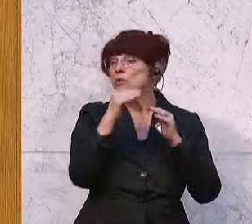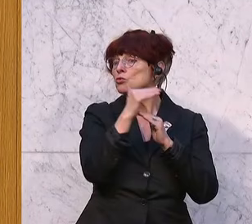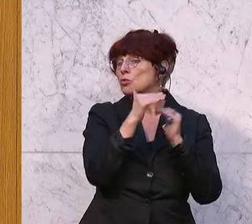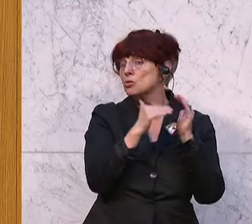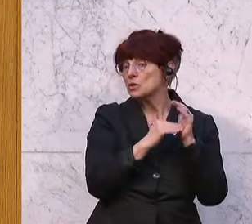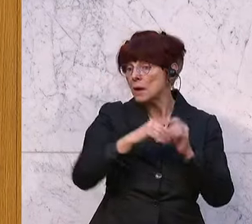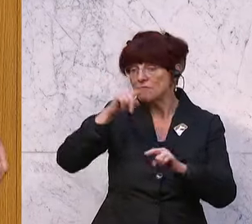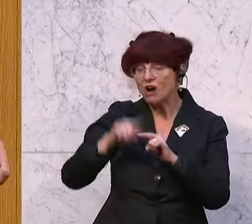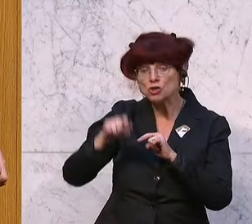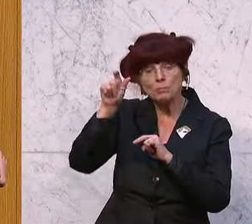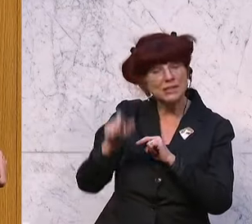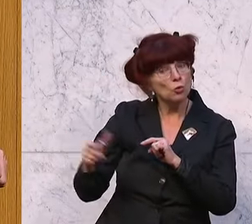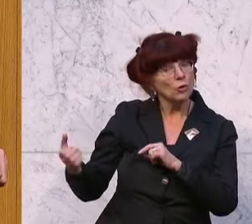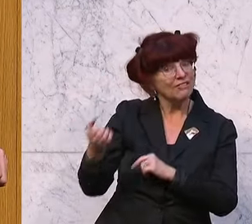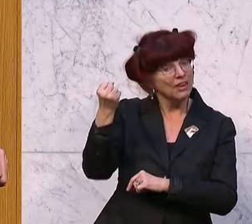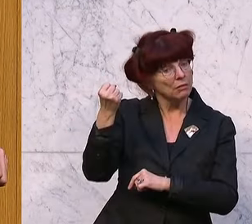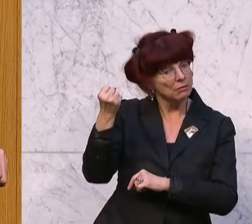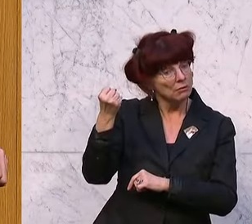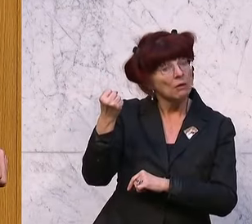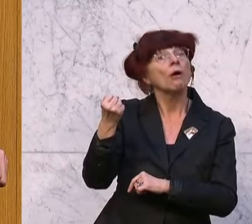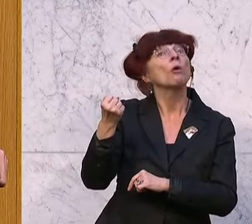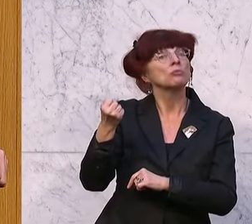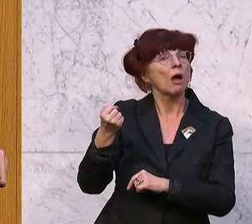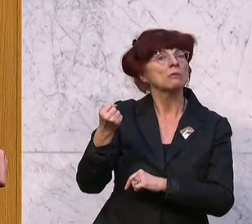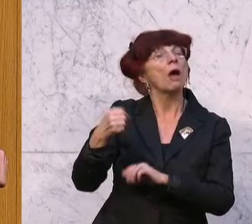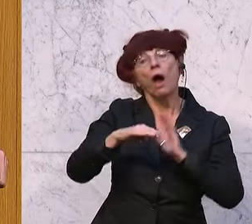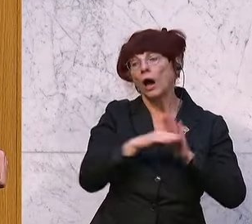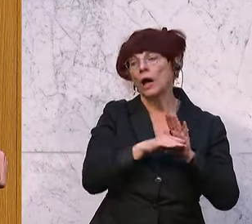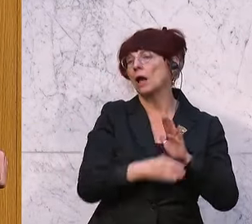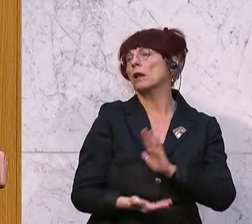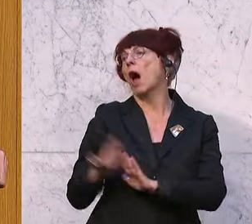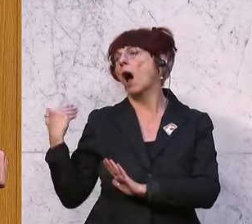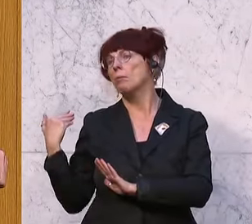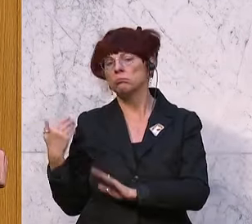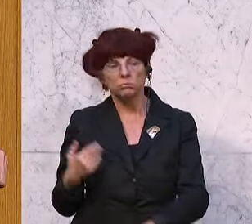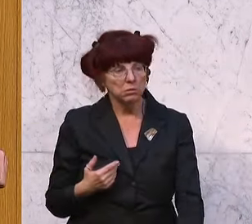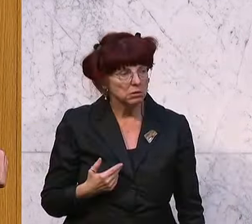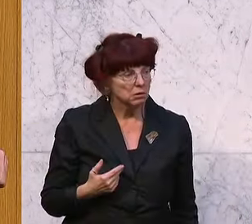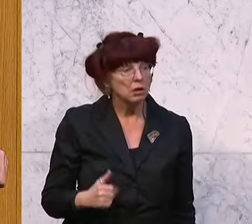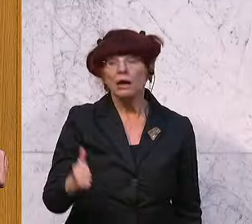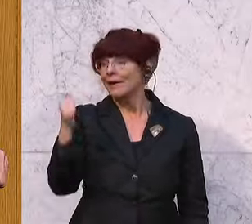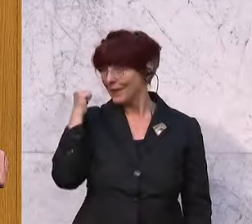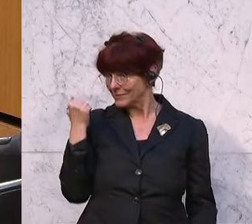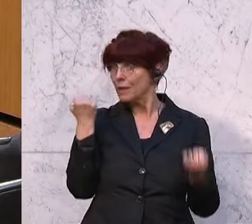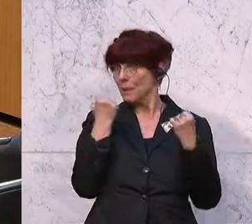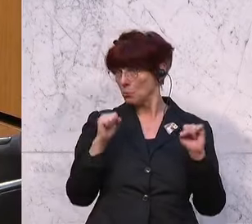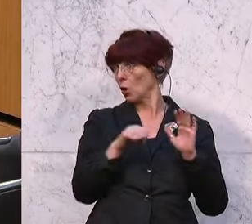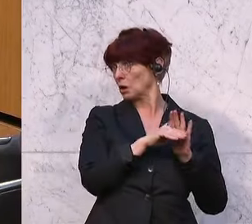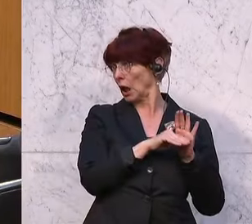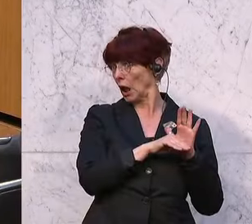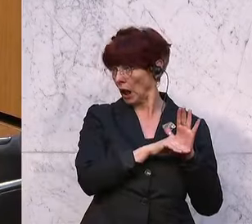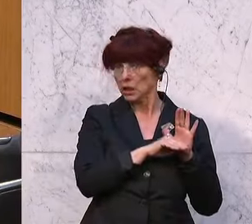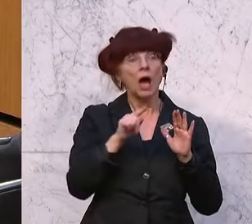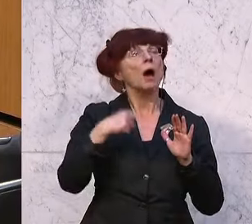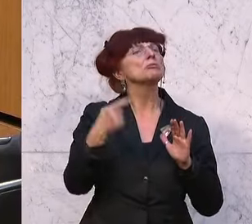der Falsche gewinnt, dann ist nichts mehr so, wie es vorher gewesen ist. Und das, was gestern noch demokratisch war, ist am